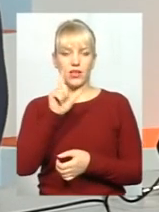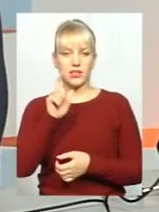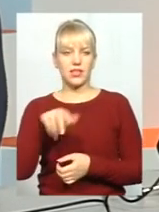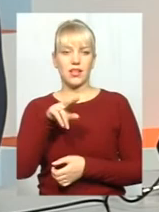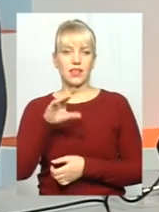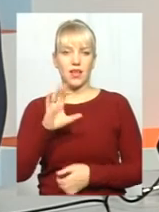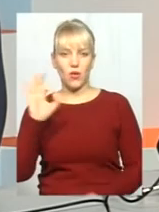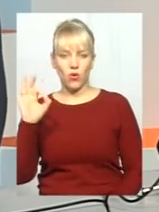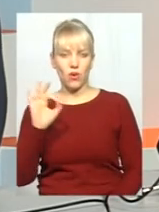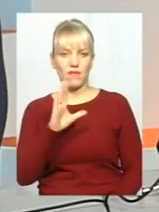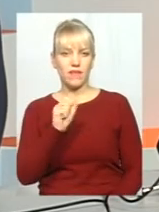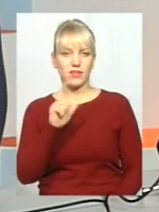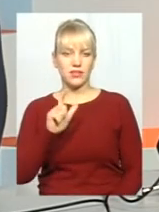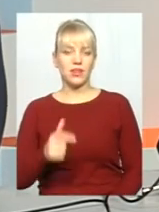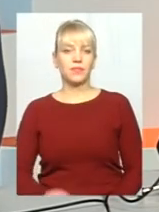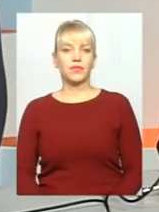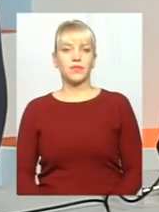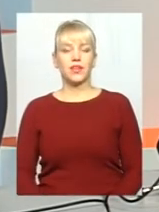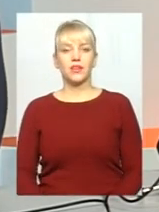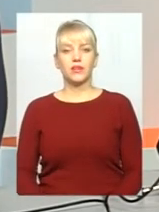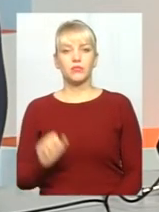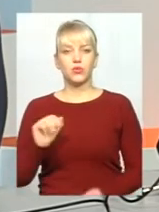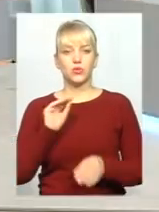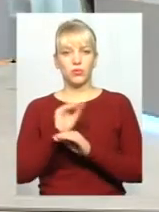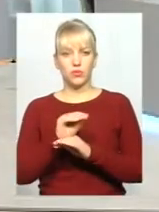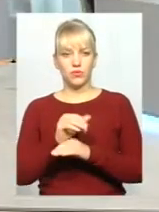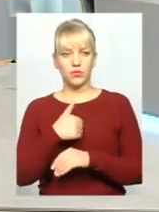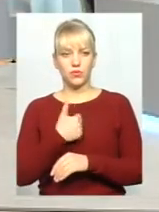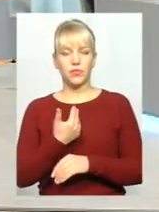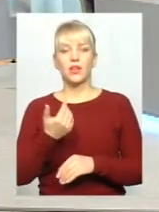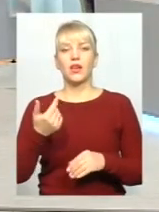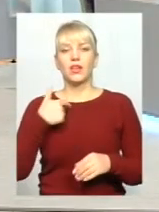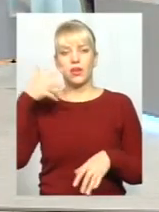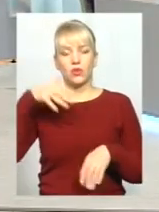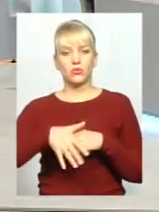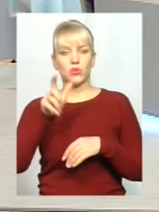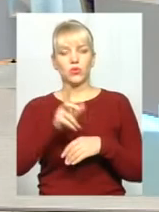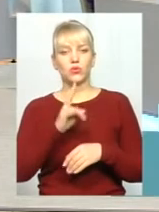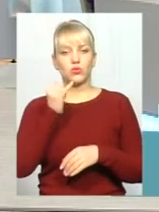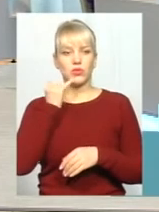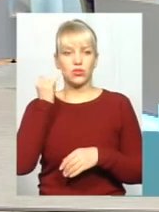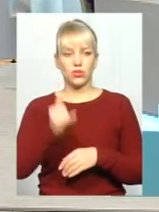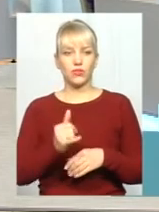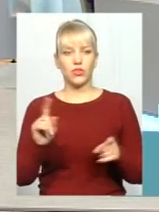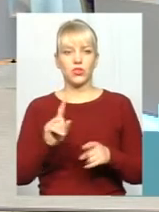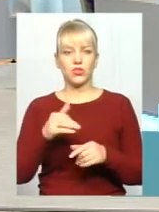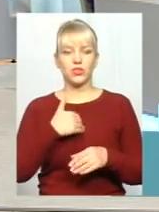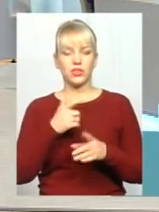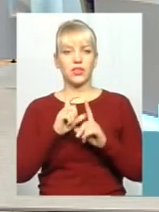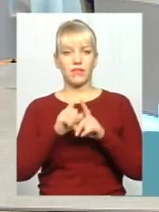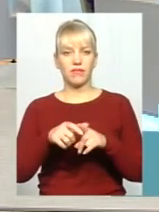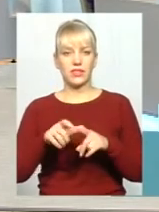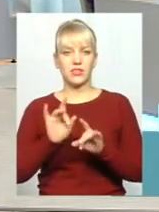там ЛАНОС. Можна ще в двох словах допомнювати? Ну, я розумію ту людину, яка зателефонувала, що вона хотіла висловити,